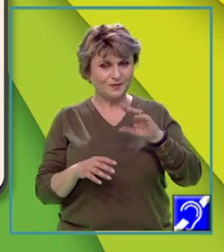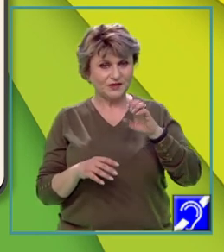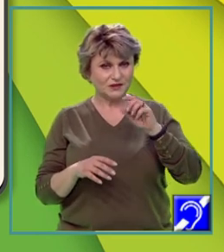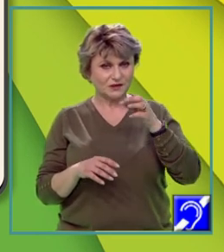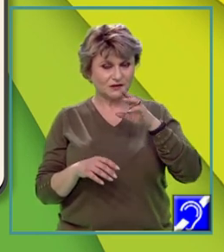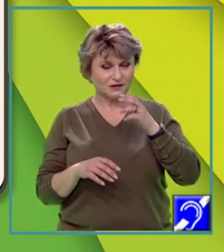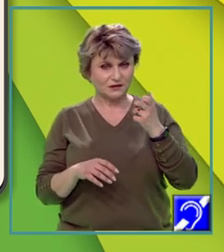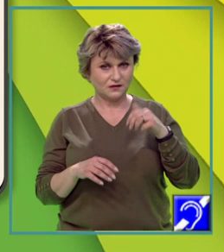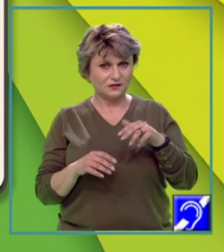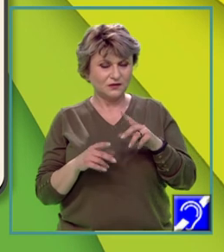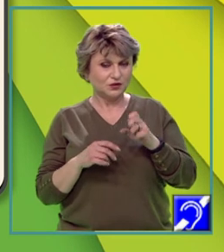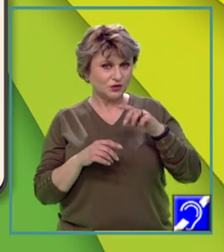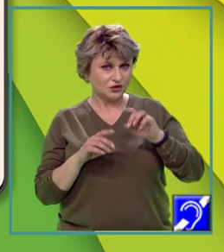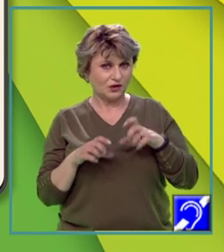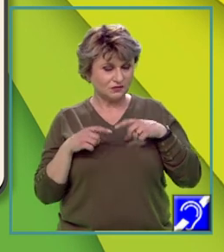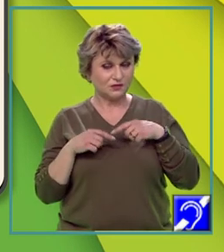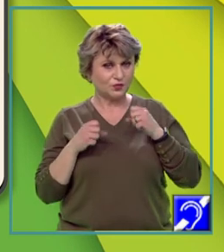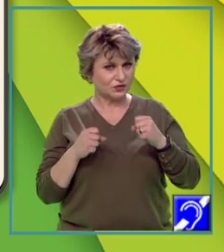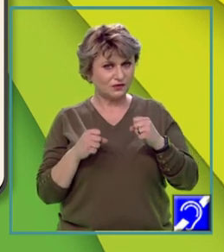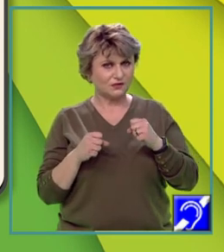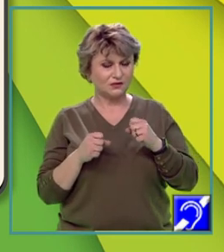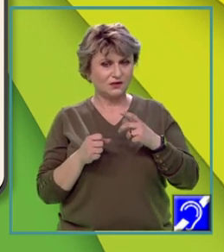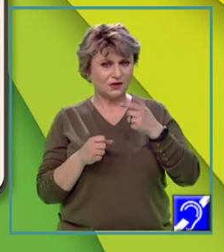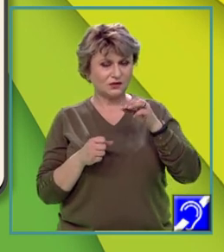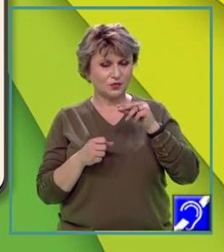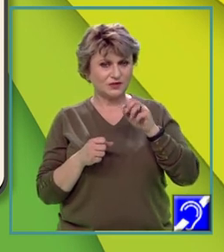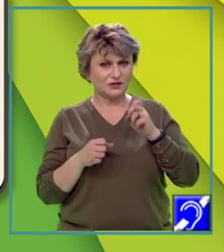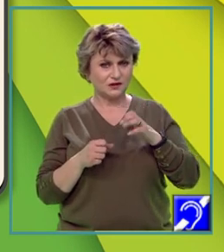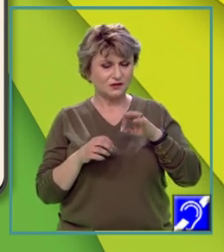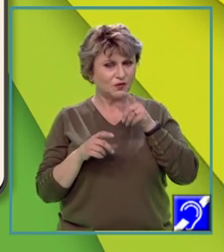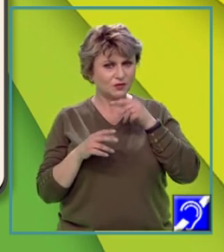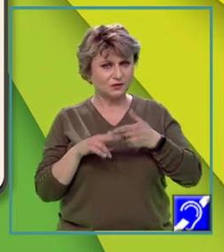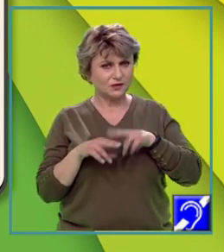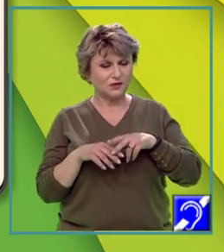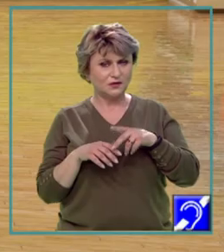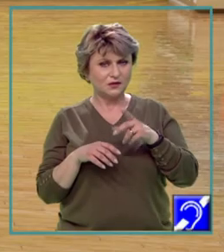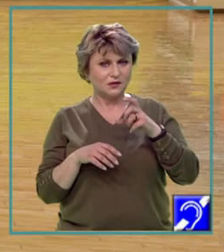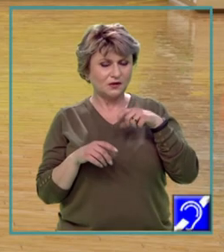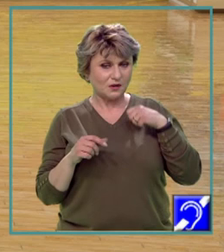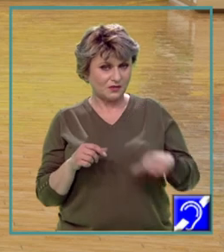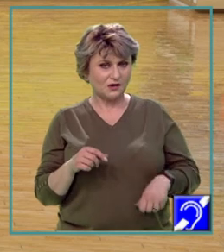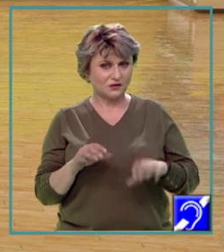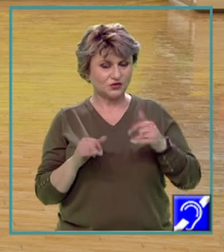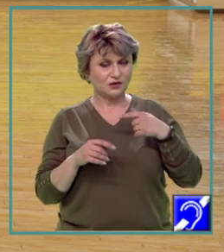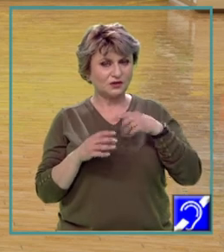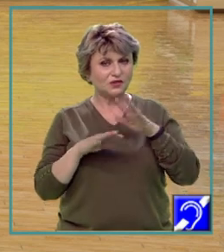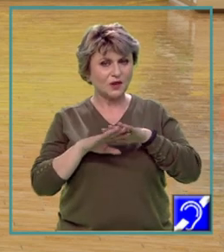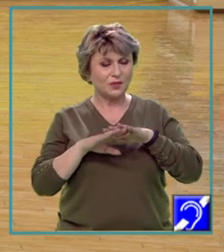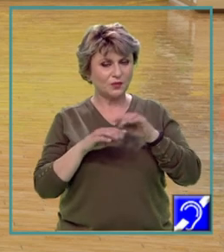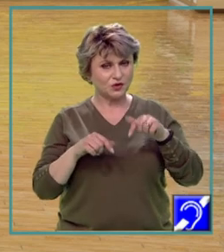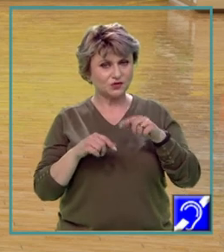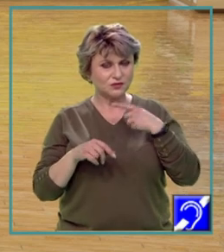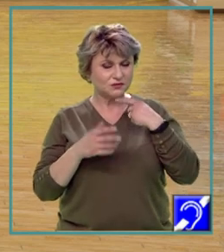caracteristic Europei sudice, este puternic antropizat, mai ales în regiunile litorale. Tabelul de mai jos prezintă